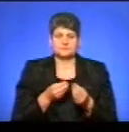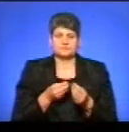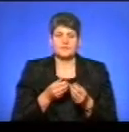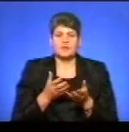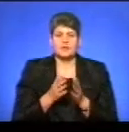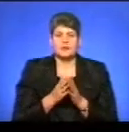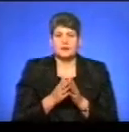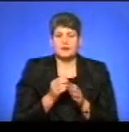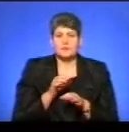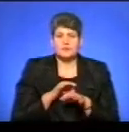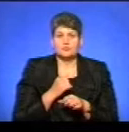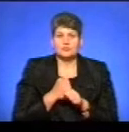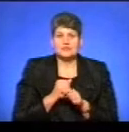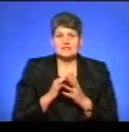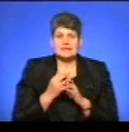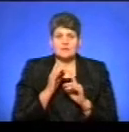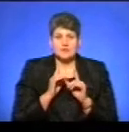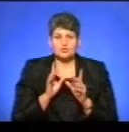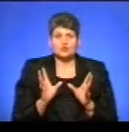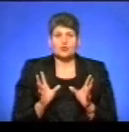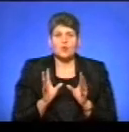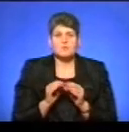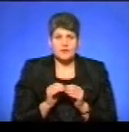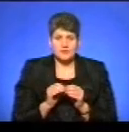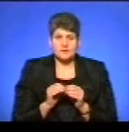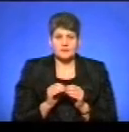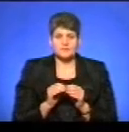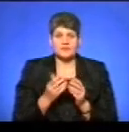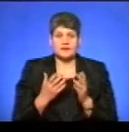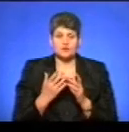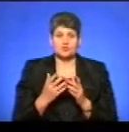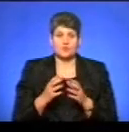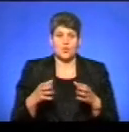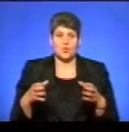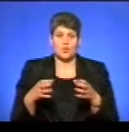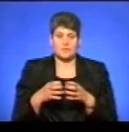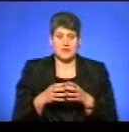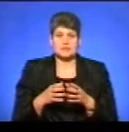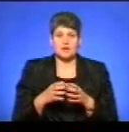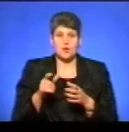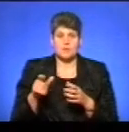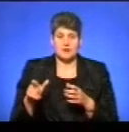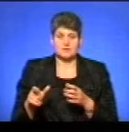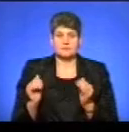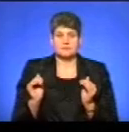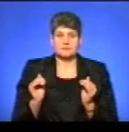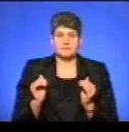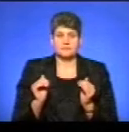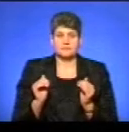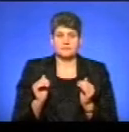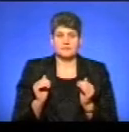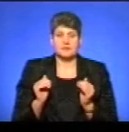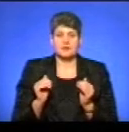роботу сільськими радами щодо об'єднання, і, звичайно, якщо укропняється громада, вона переходить на прямі